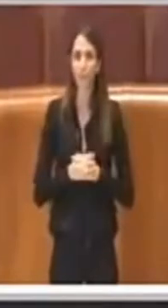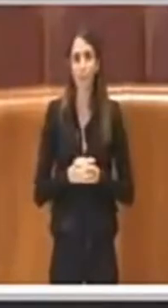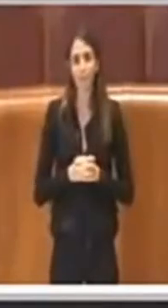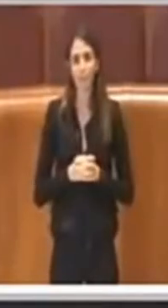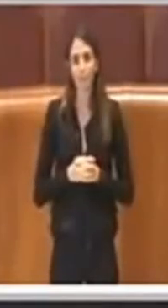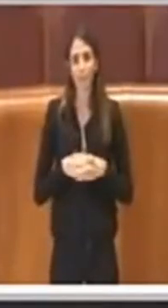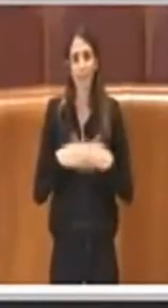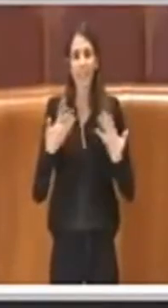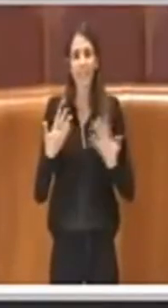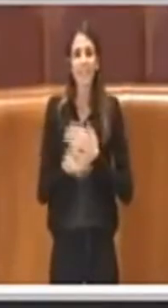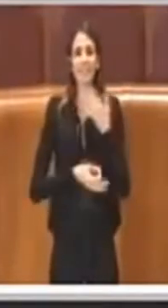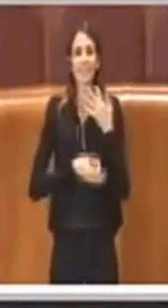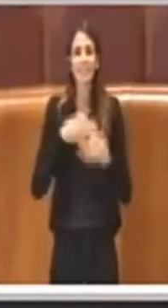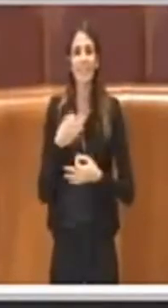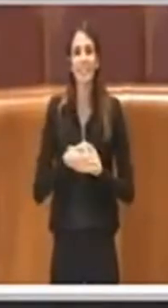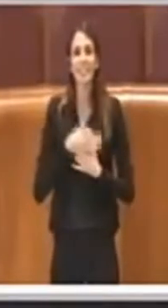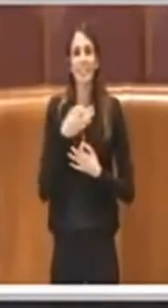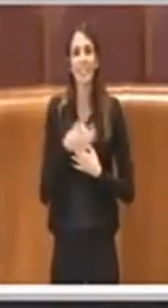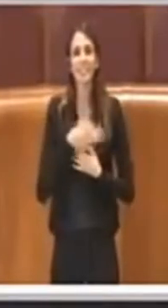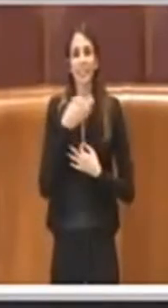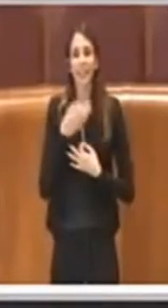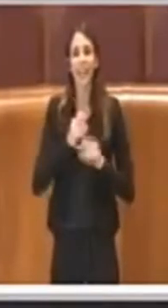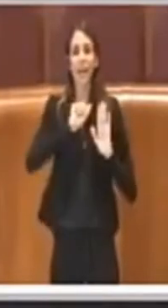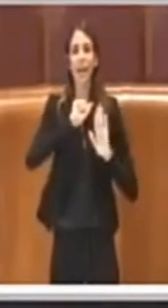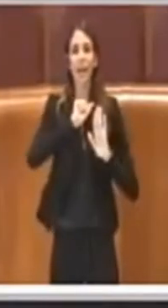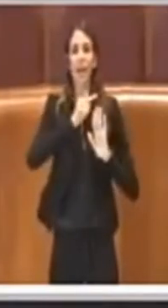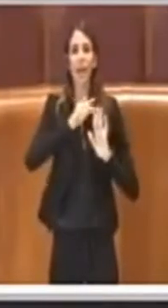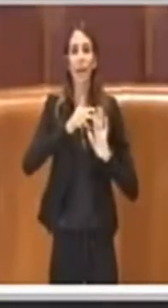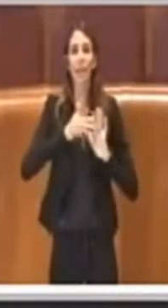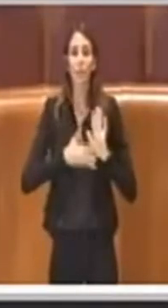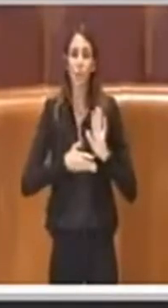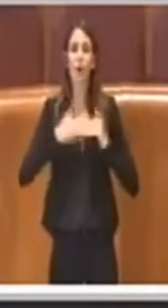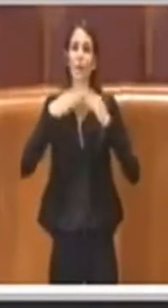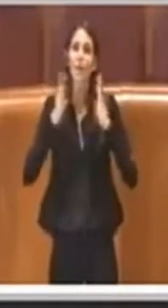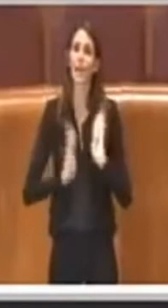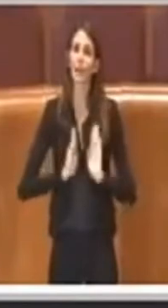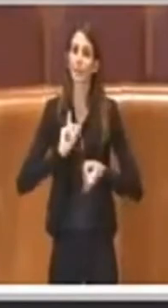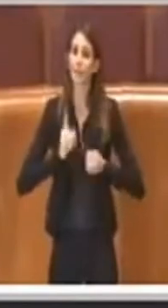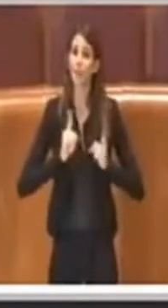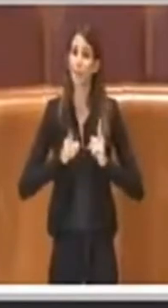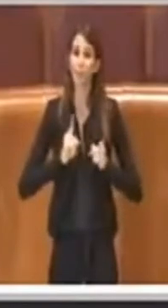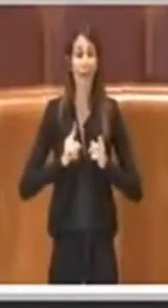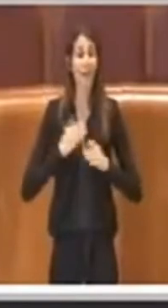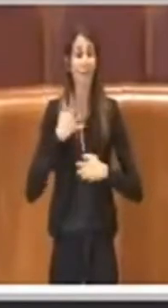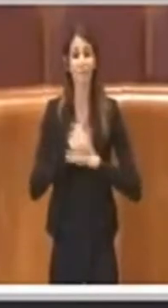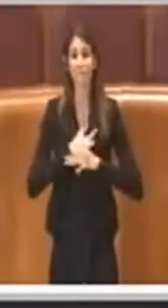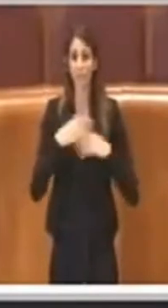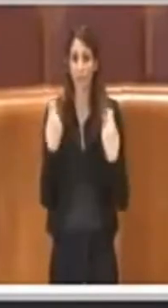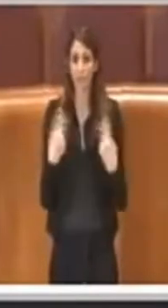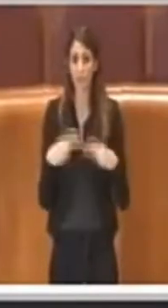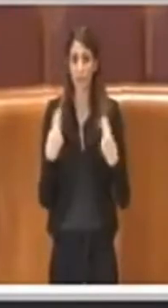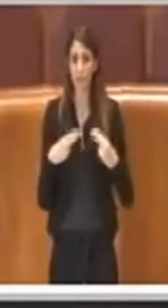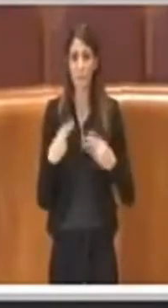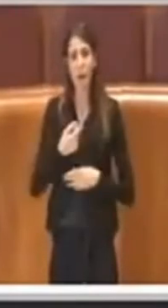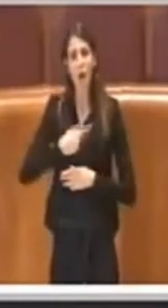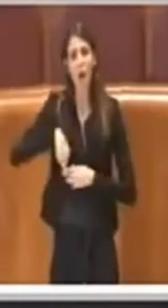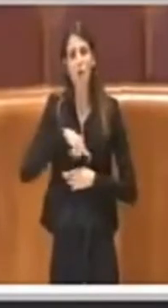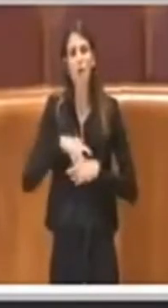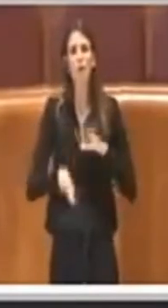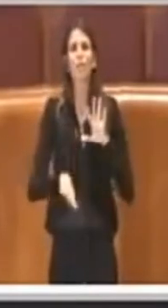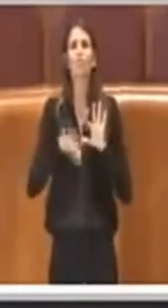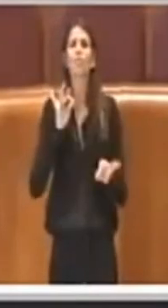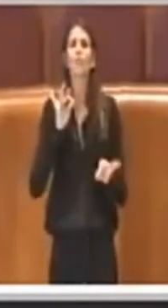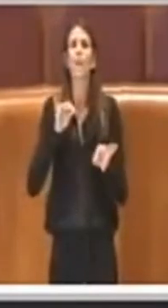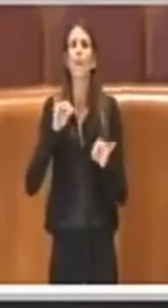far parte, essere inseriti nelle graduatorie delle case popolari, ma abbiamo comunque deciso di destinare una piccola